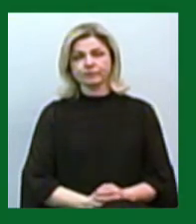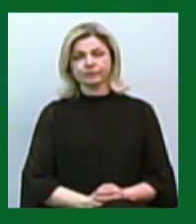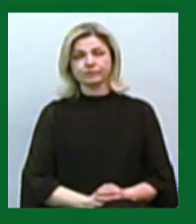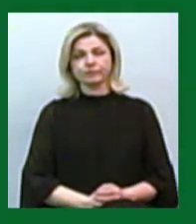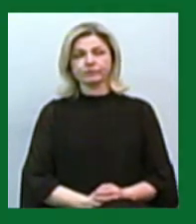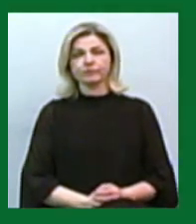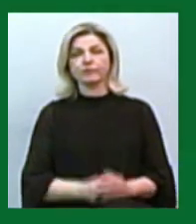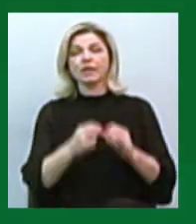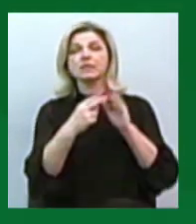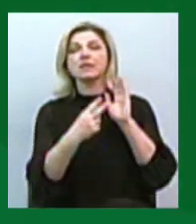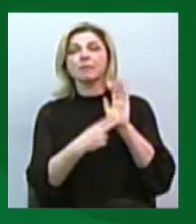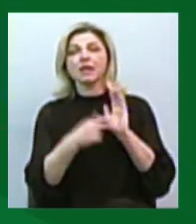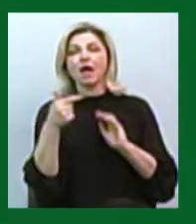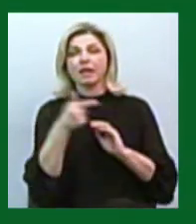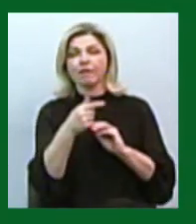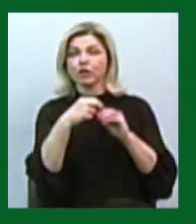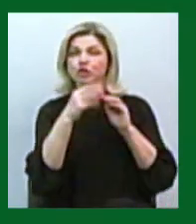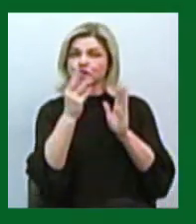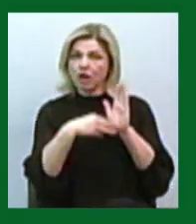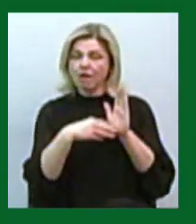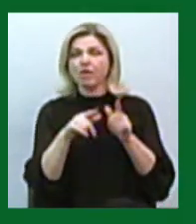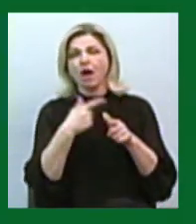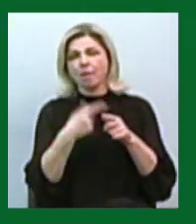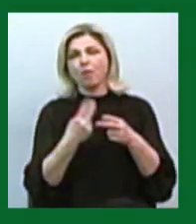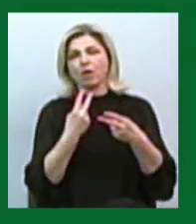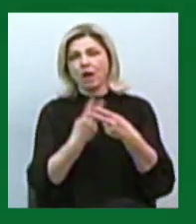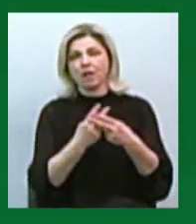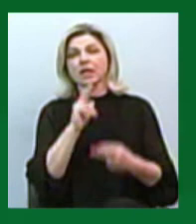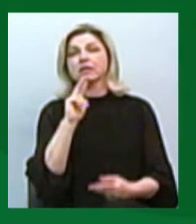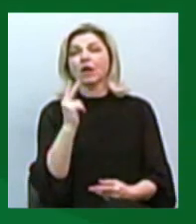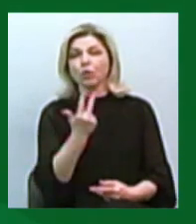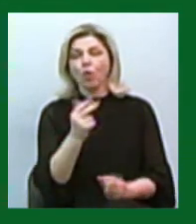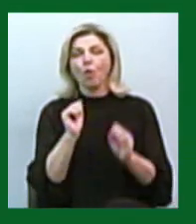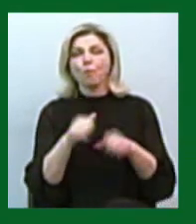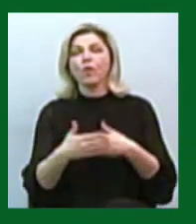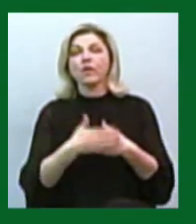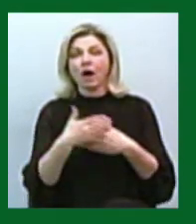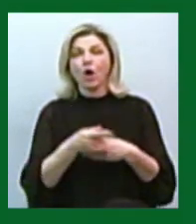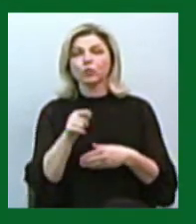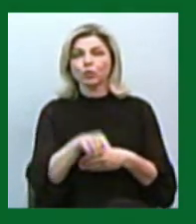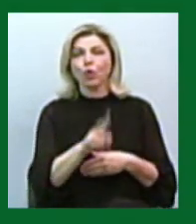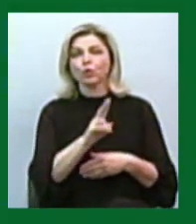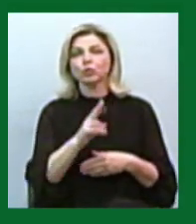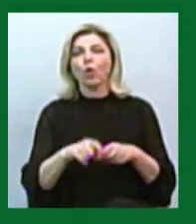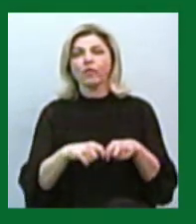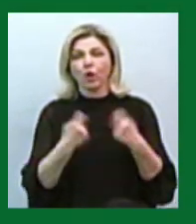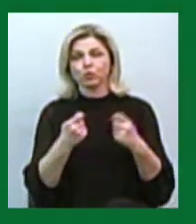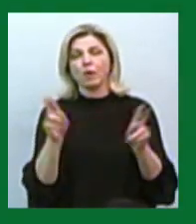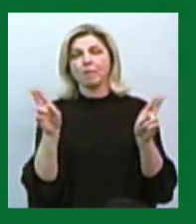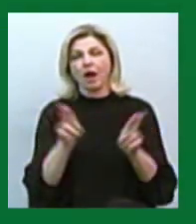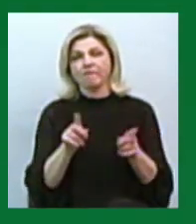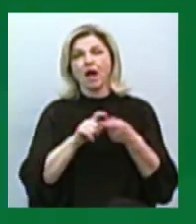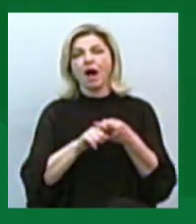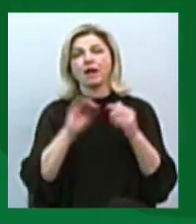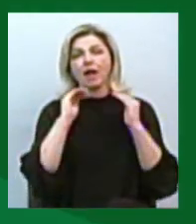Від 17 гривень штрафу або за грати на три роки може бути покараний той, хто порушить правила карантину. У